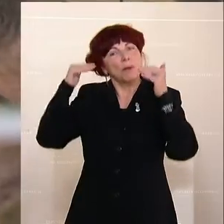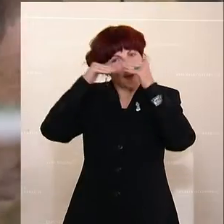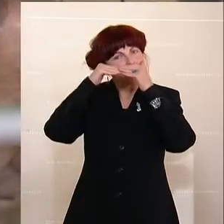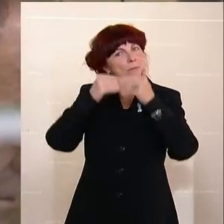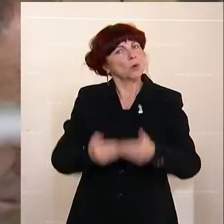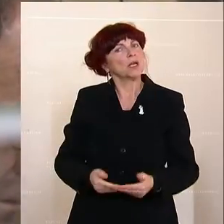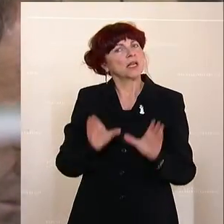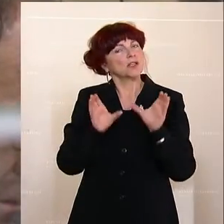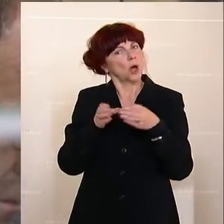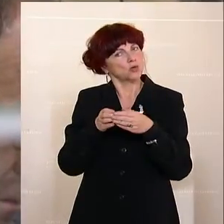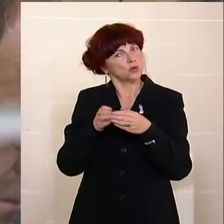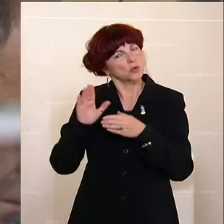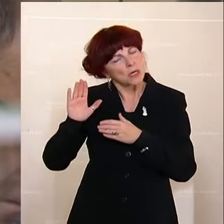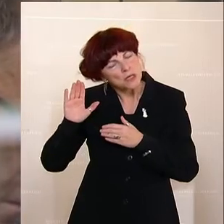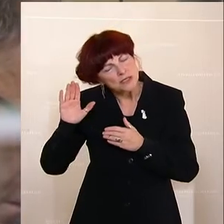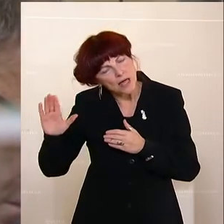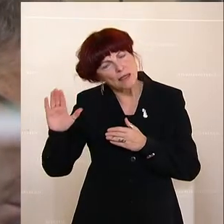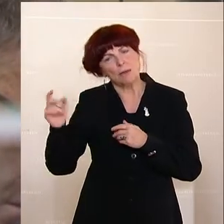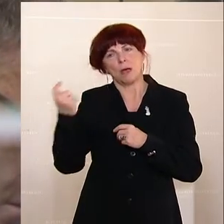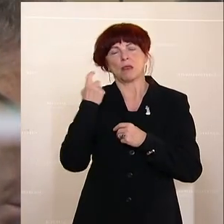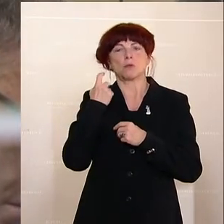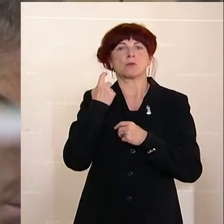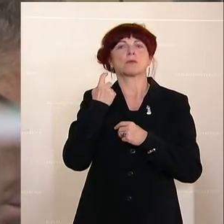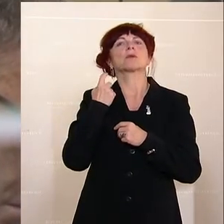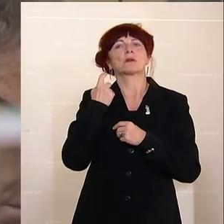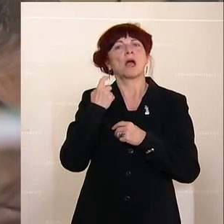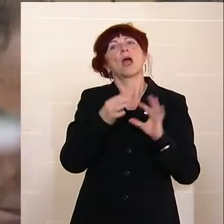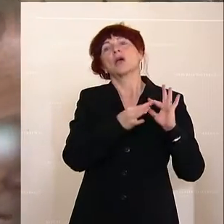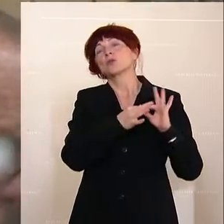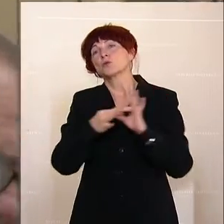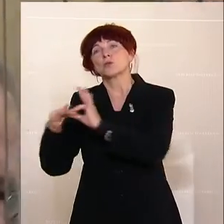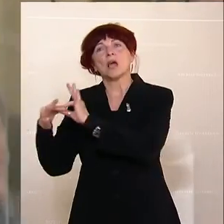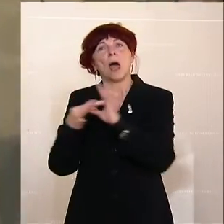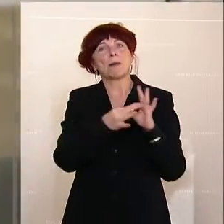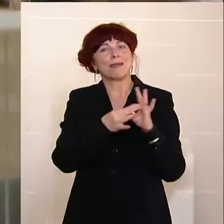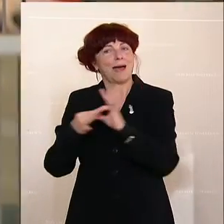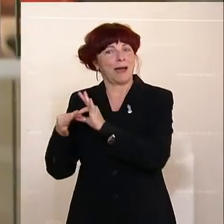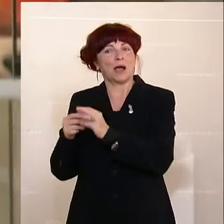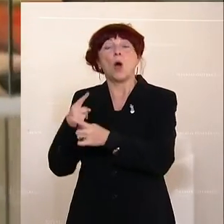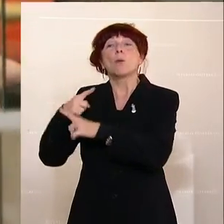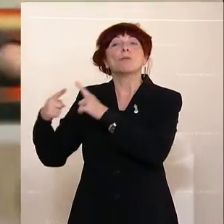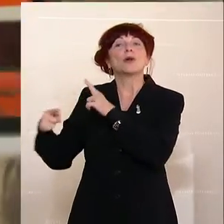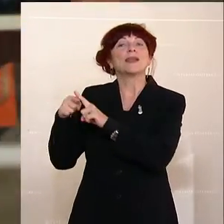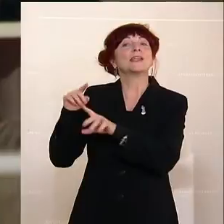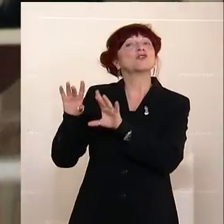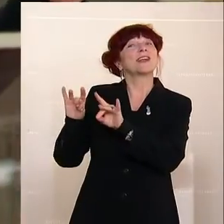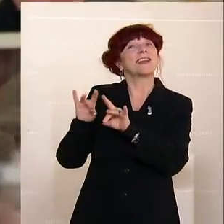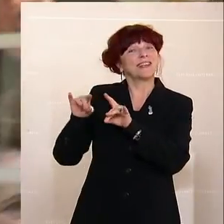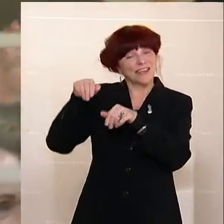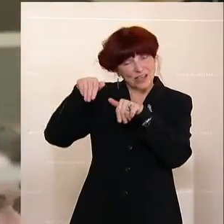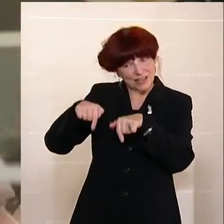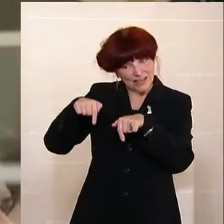zur Schlussfolgerung gelangt, dass ein Zusammenhang mit der politischen Tätigkeit als